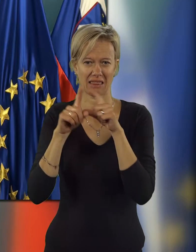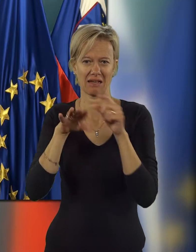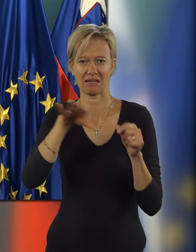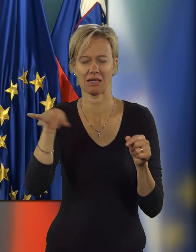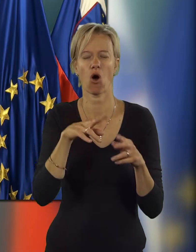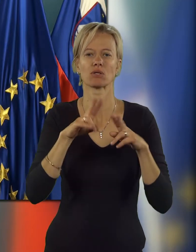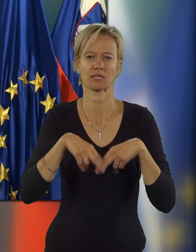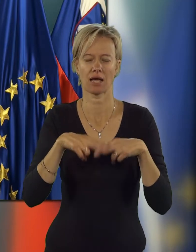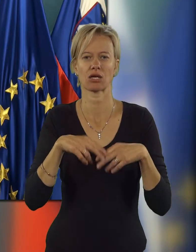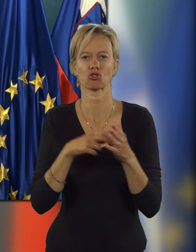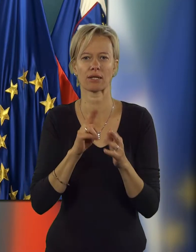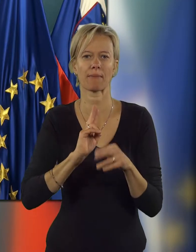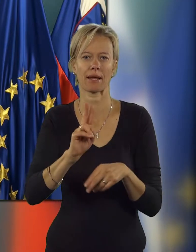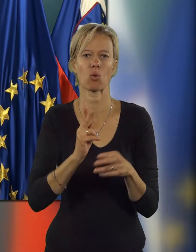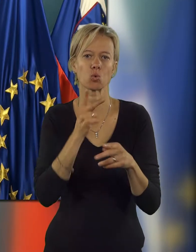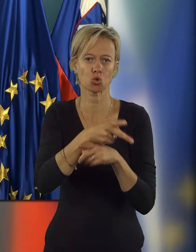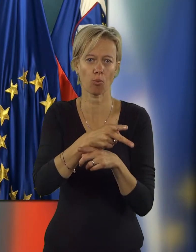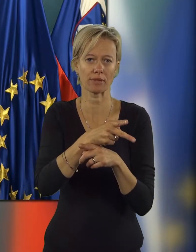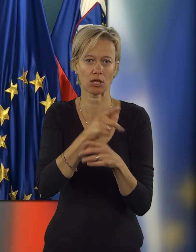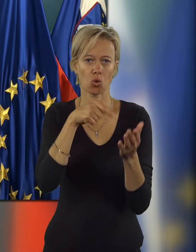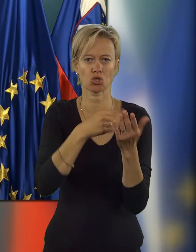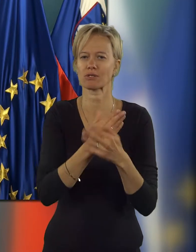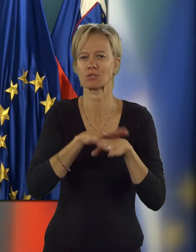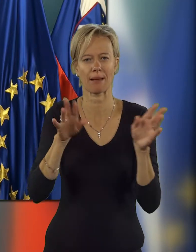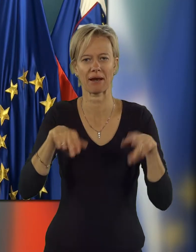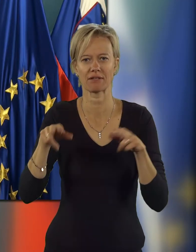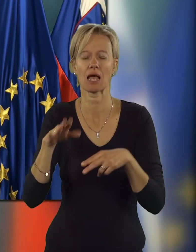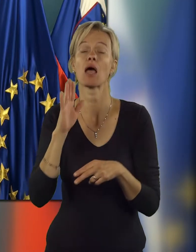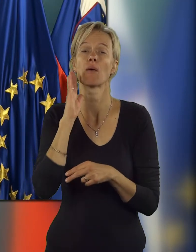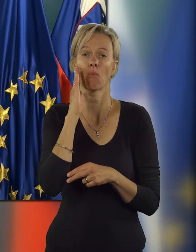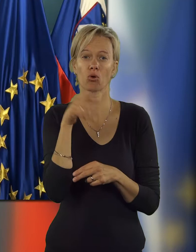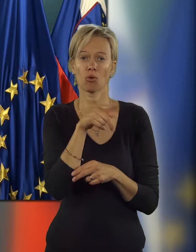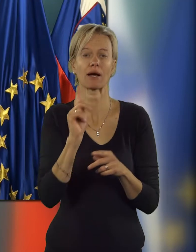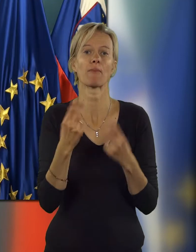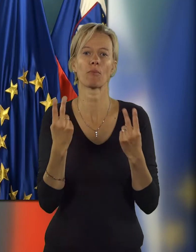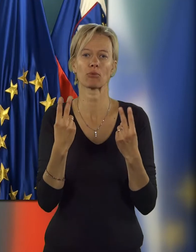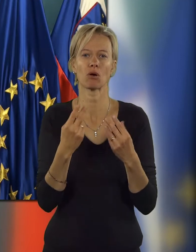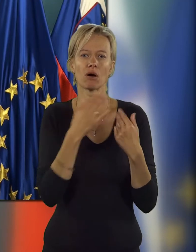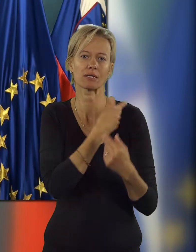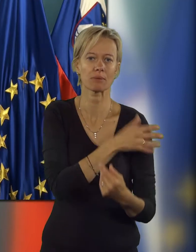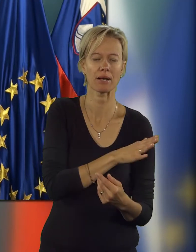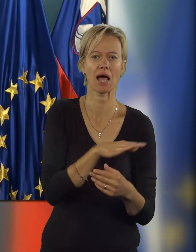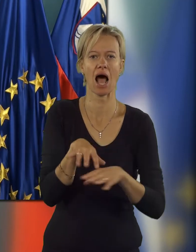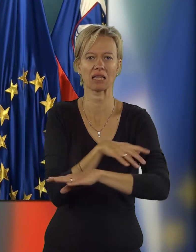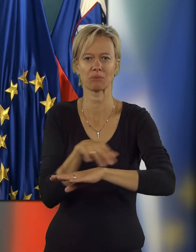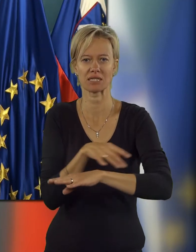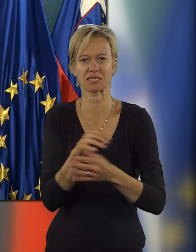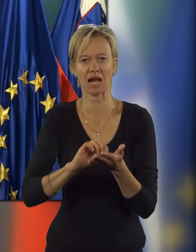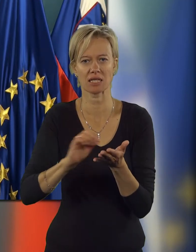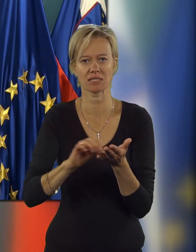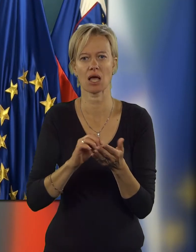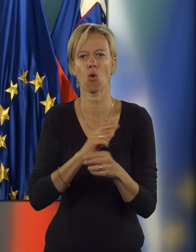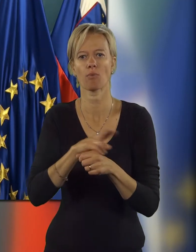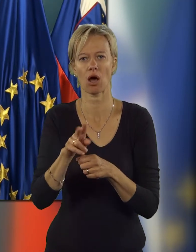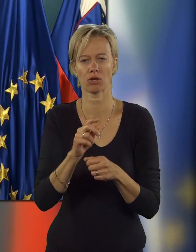ustajajo še naprej vstopne točke za vse pravice, bodo pa, kar je pomembno, razbremenjeni administracije in